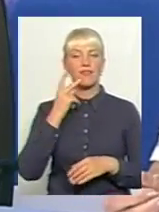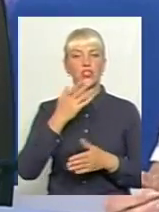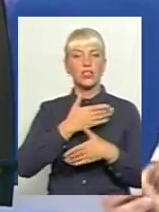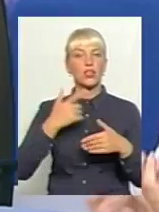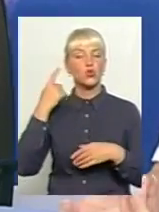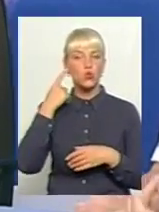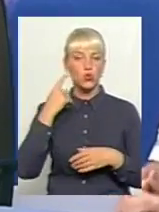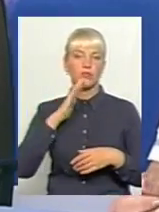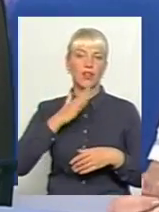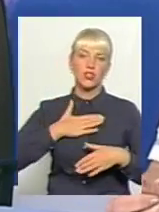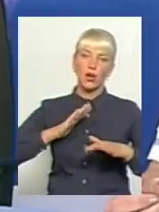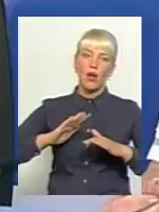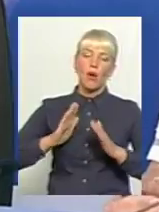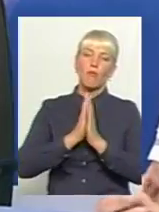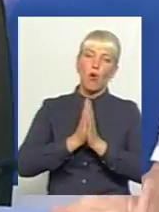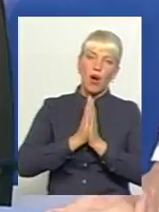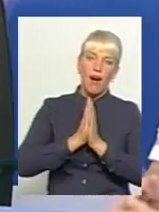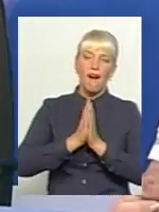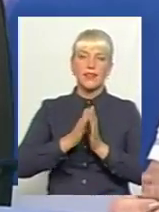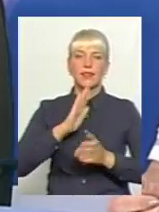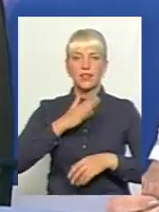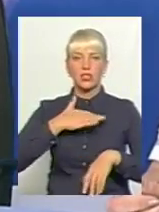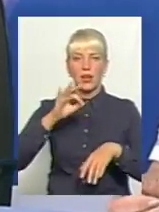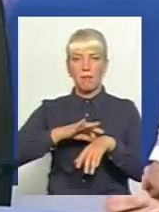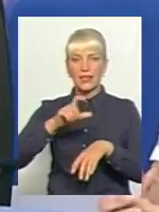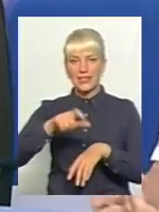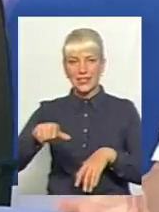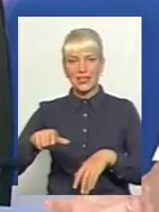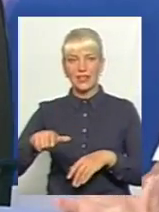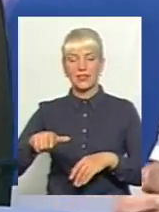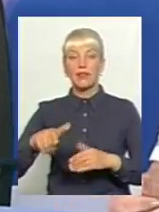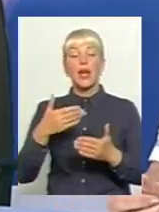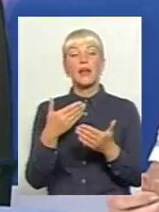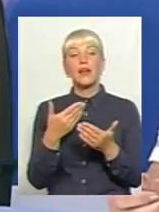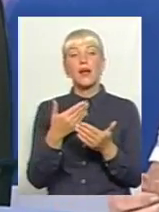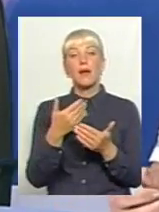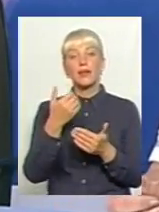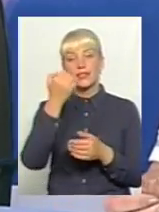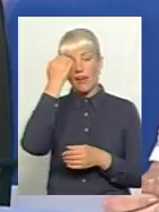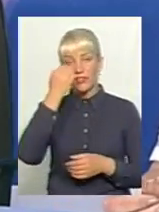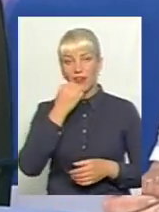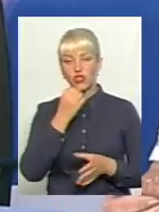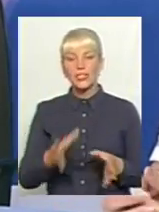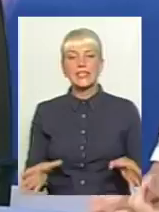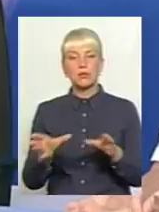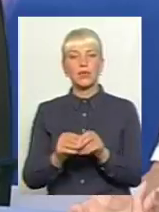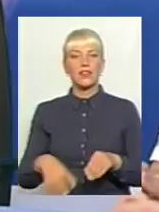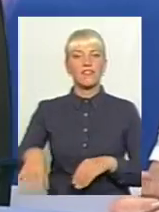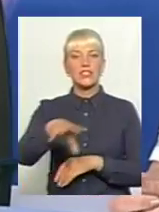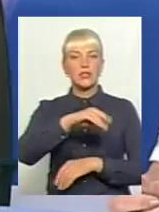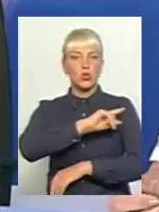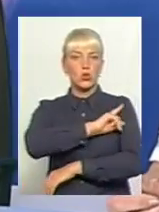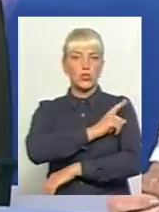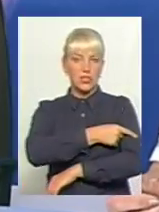наші прохання, чують потреби наших пацієнтів і, мабуть, завдячуються спільним всім зусиллям і спільному